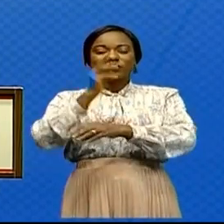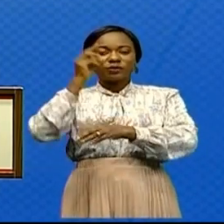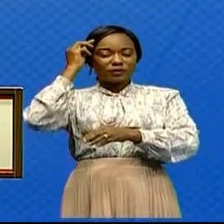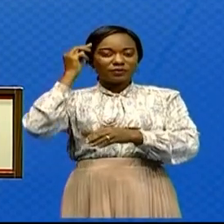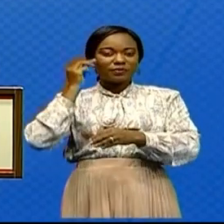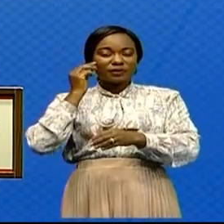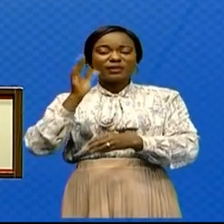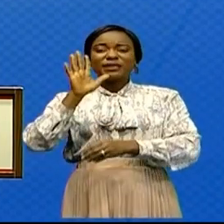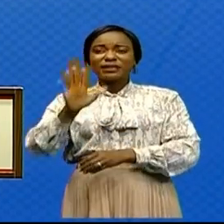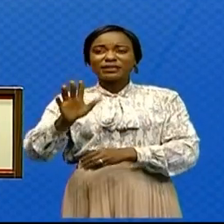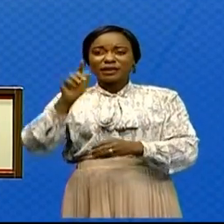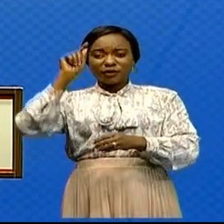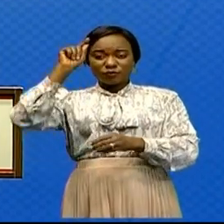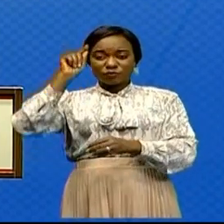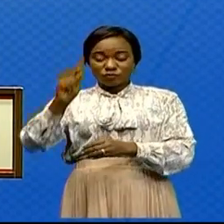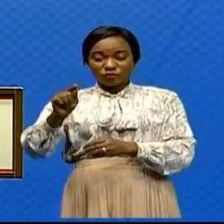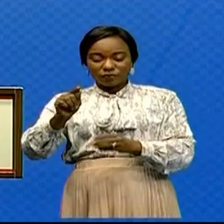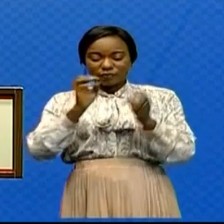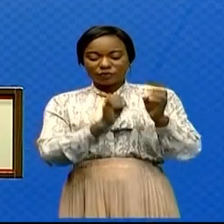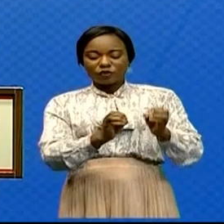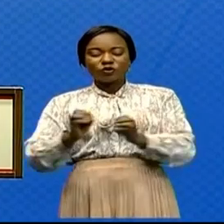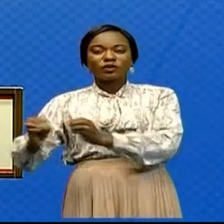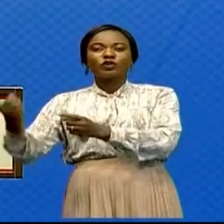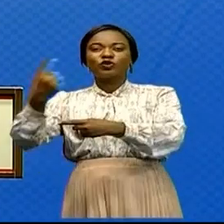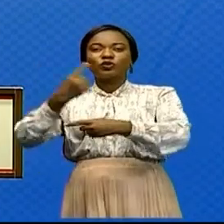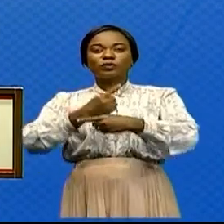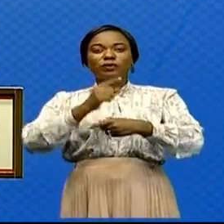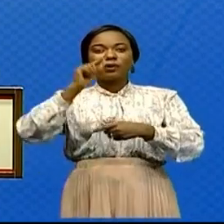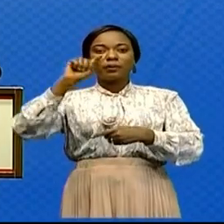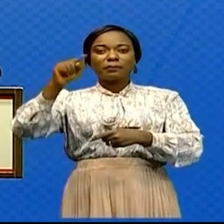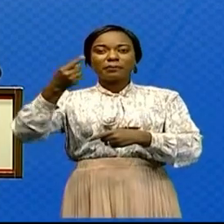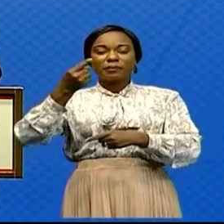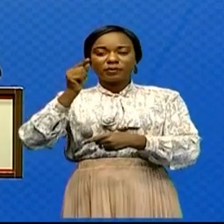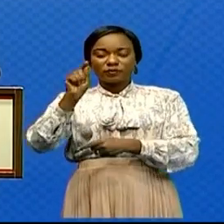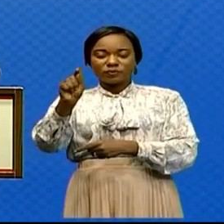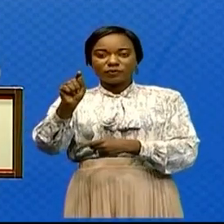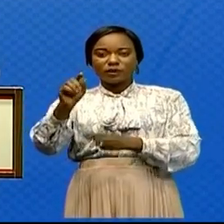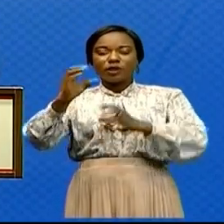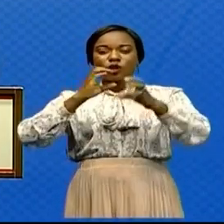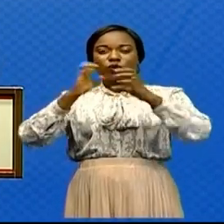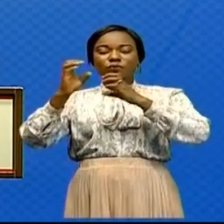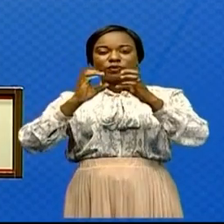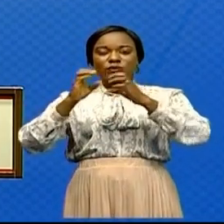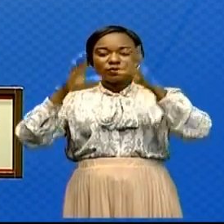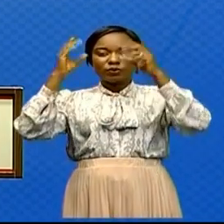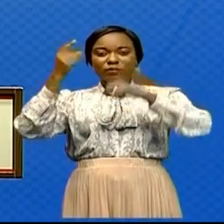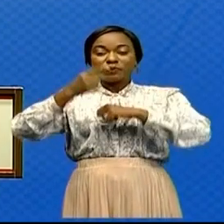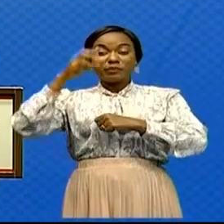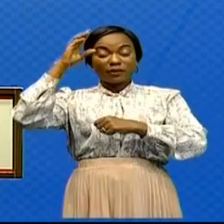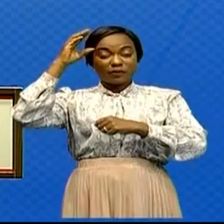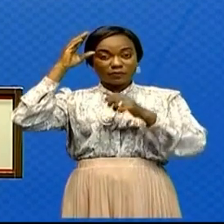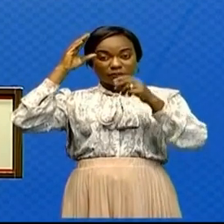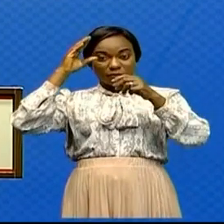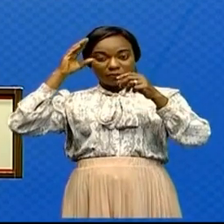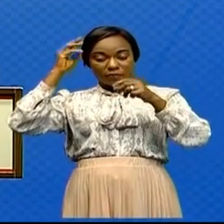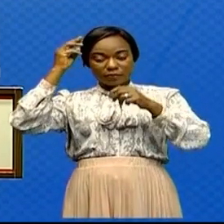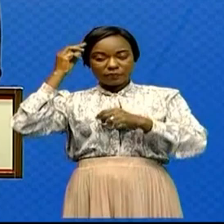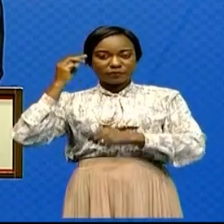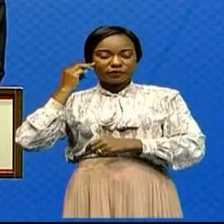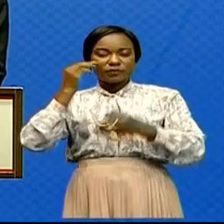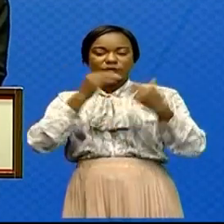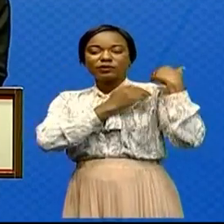Cinq points étaient inscrits à l'ordre du jour. Premier point, communication du Premier ministre-chef du gouvernement.